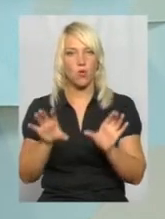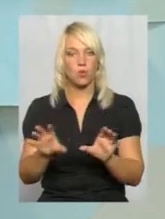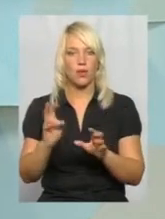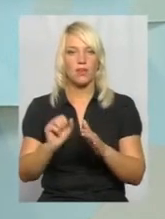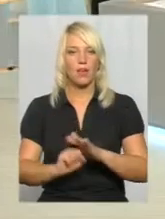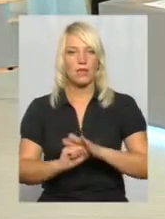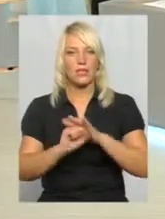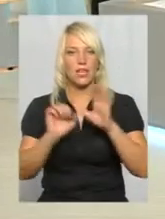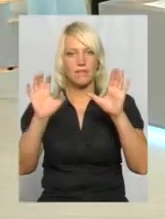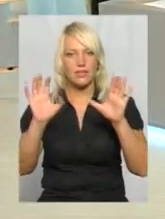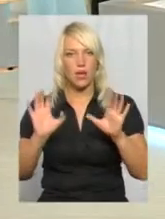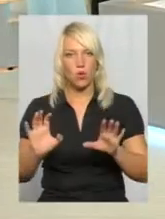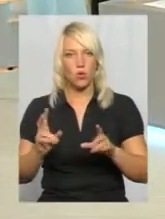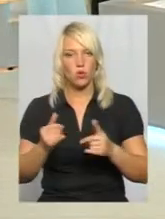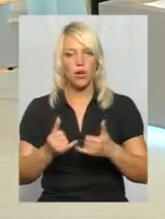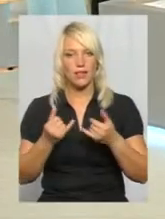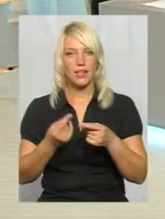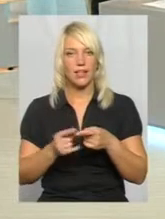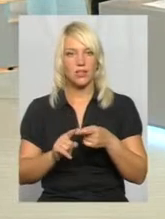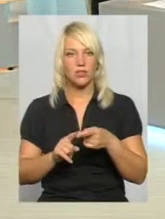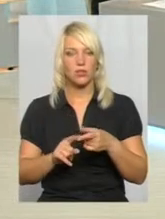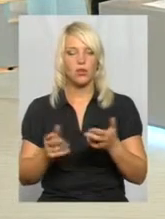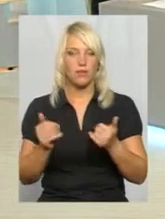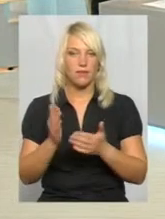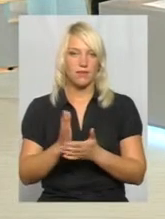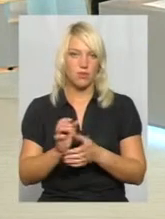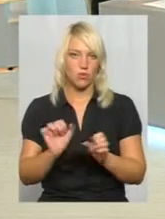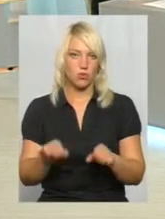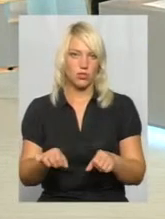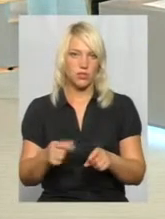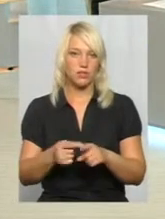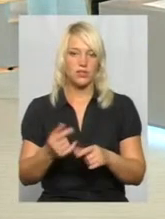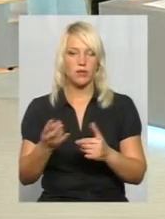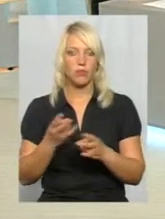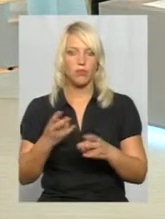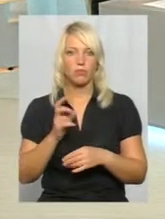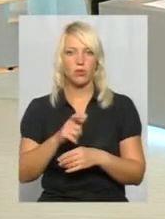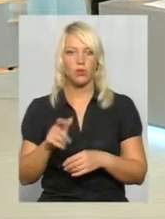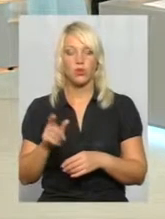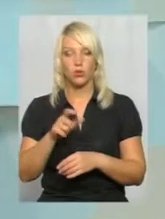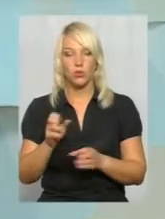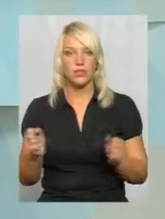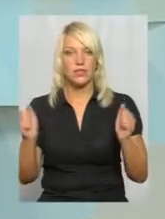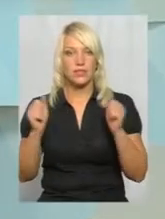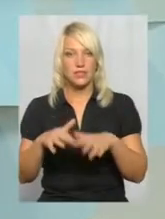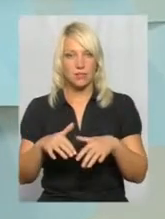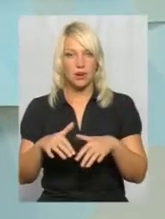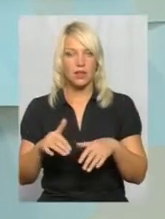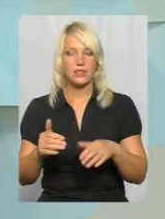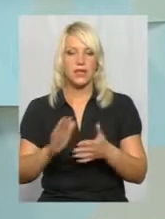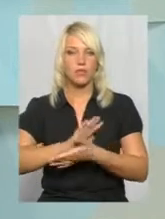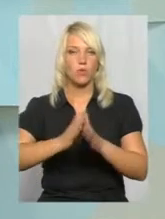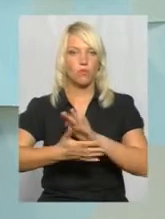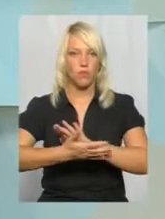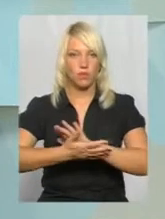підставі закону. А для цього, так, є можливість. Ну, потрібно людям, люди ж зібрались, домовились